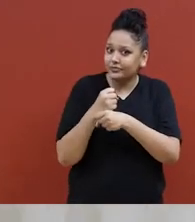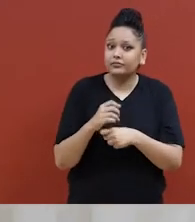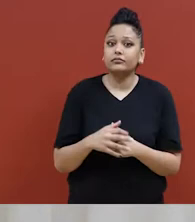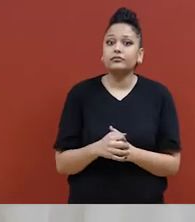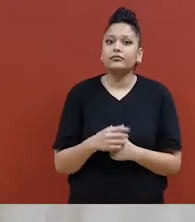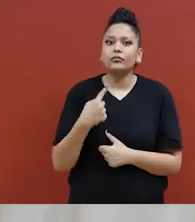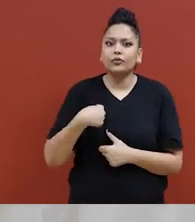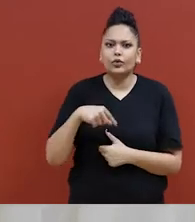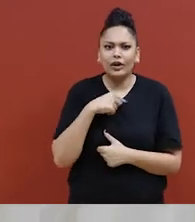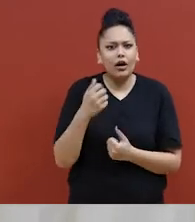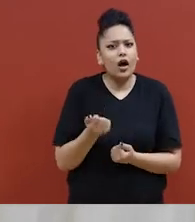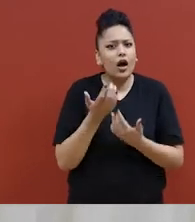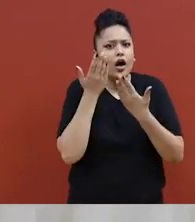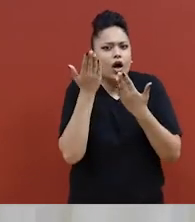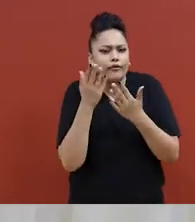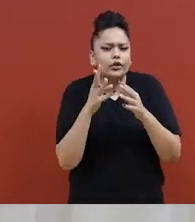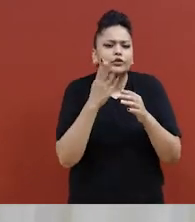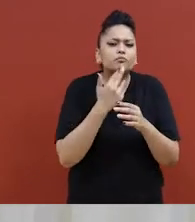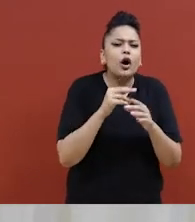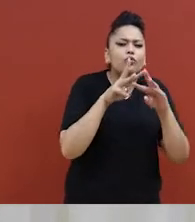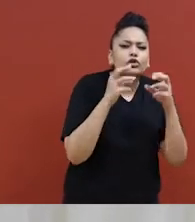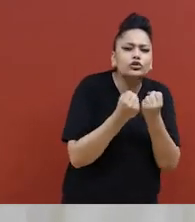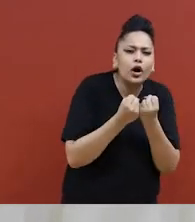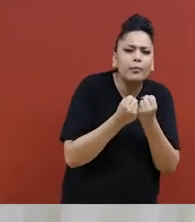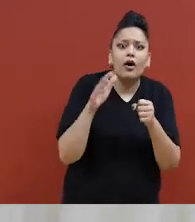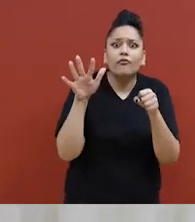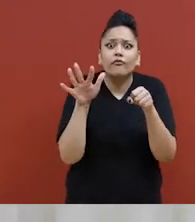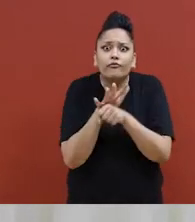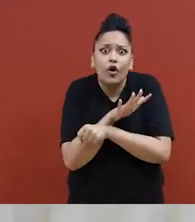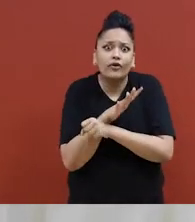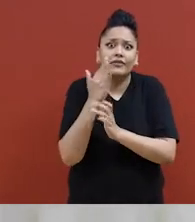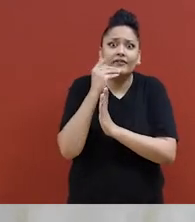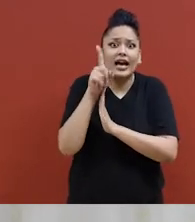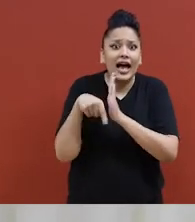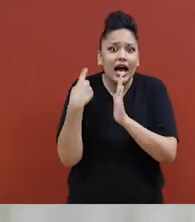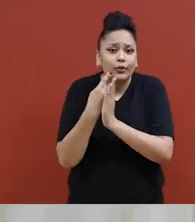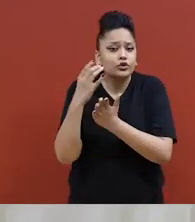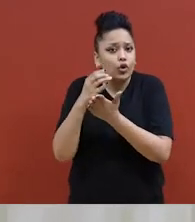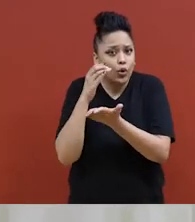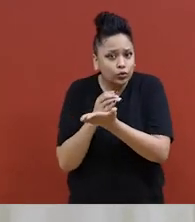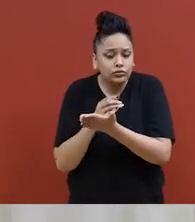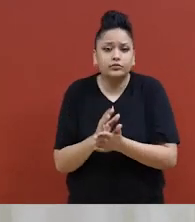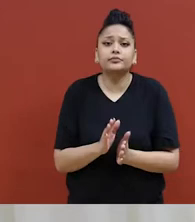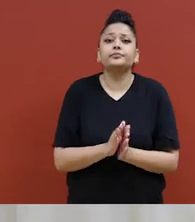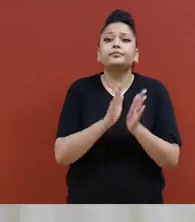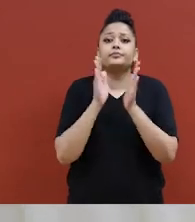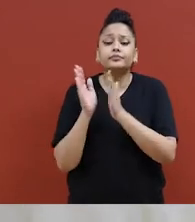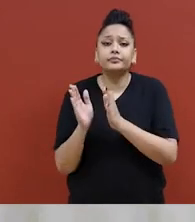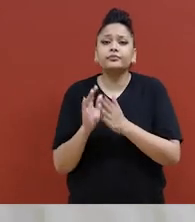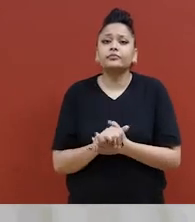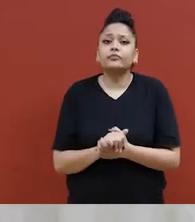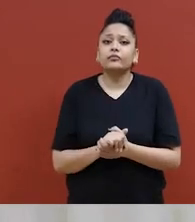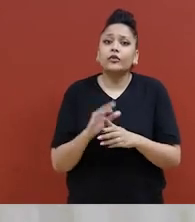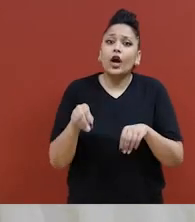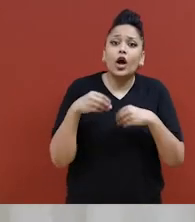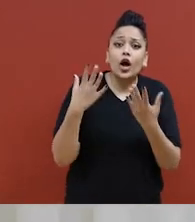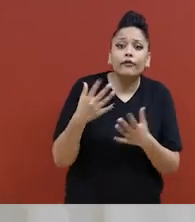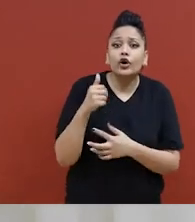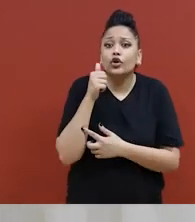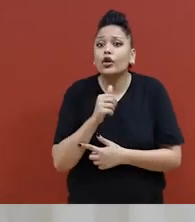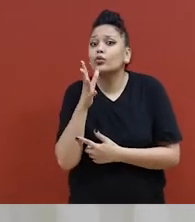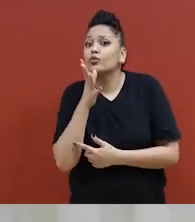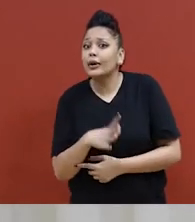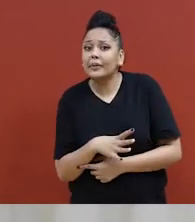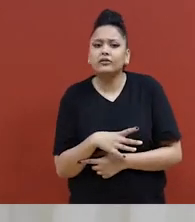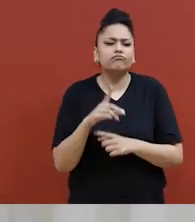Ainsi, au cours des cinq dernières décennies, nous avons offert de petits ateliers, des cours complets de 15 heures à des filles et des femmes de